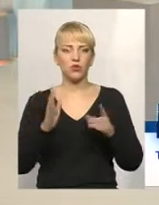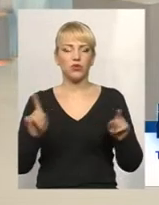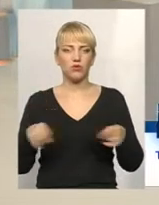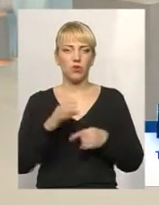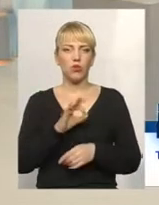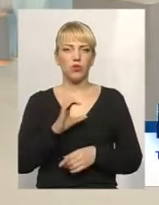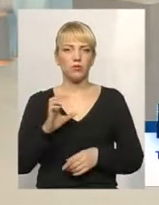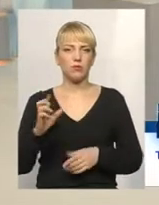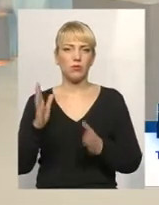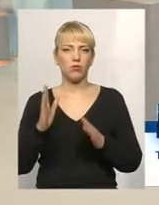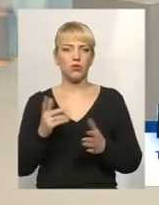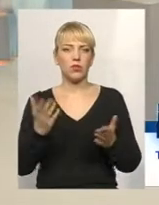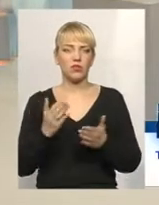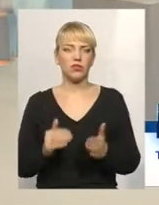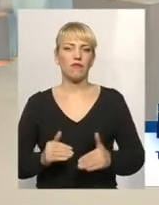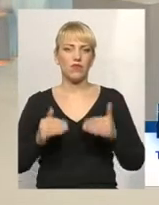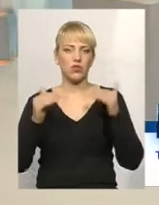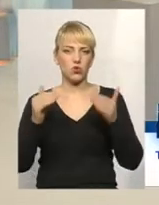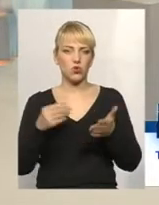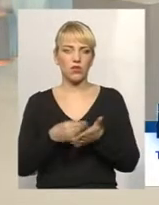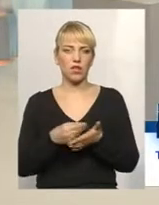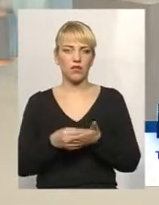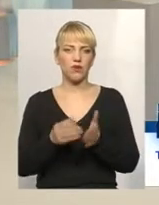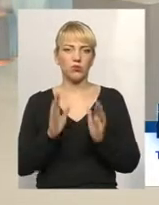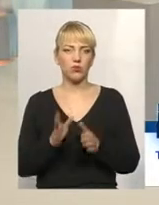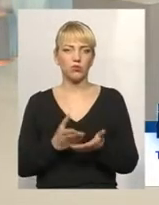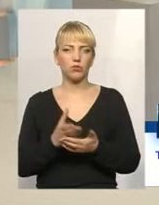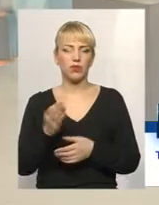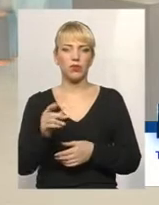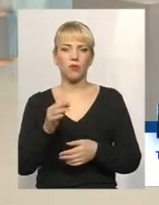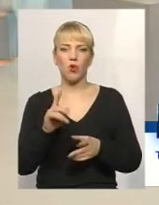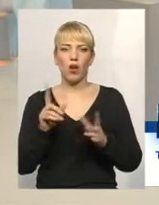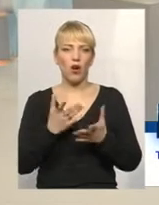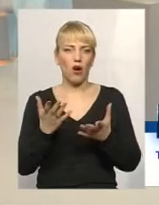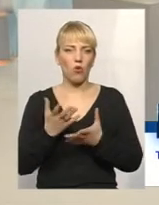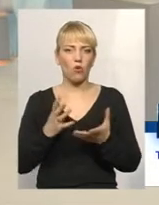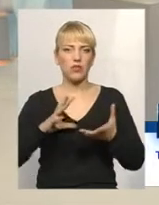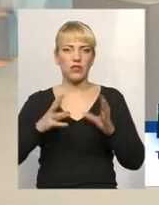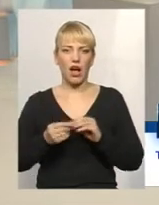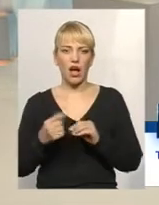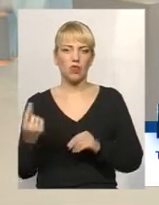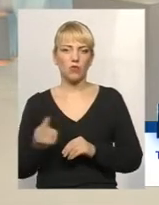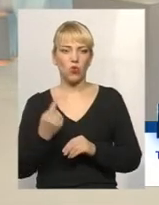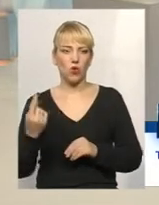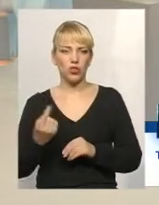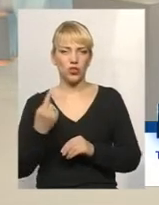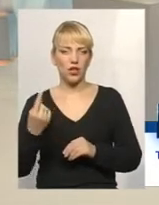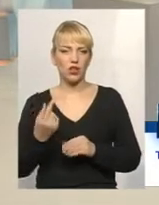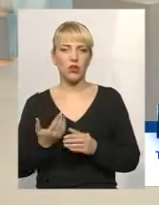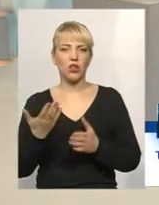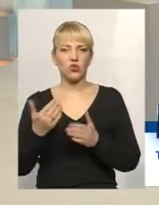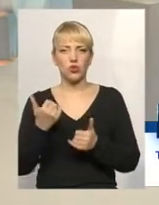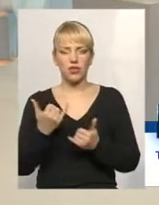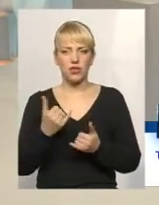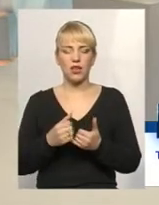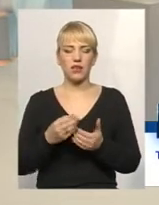будуть якісь там високі тарифи. Будуть платити по якомусь загальному лічиню, якщо зараз платили по кожної